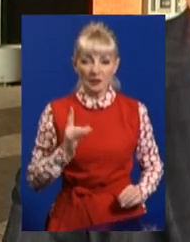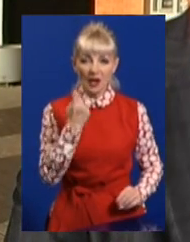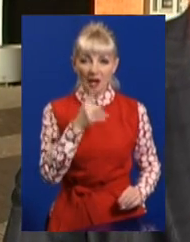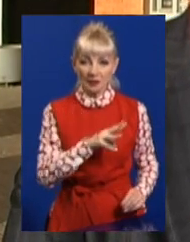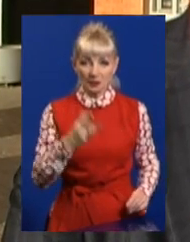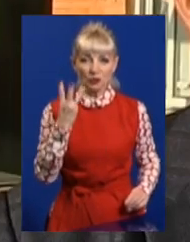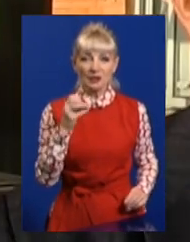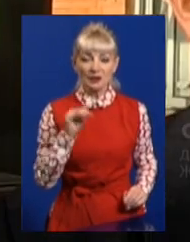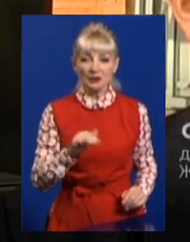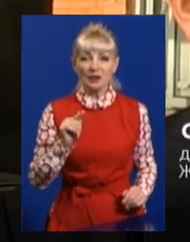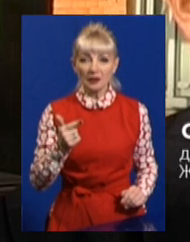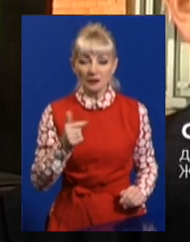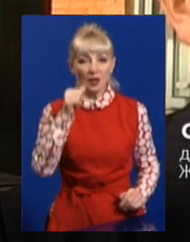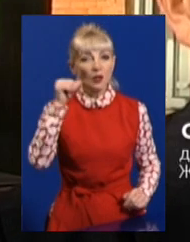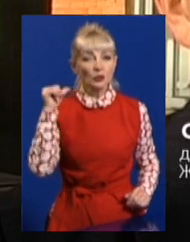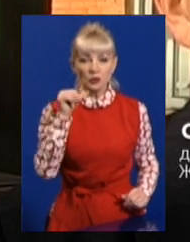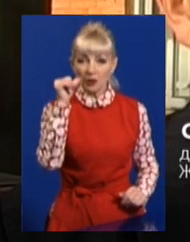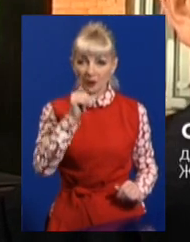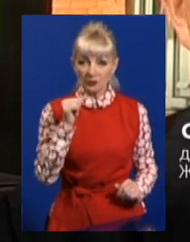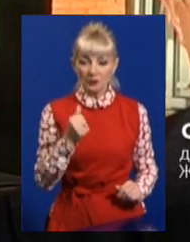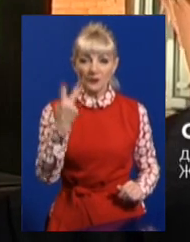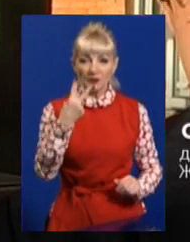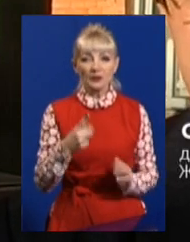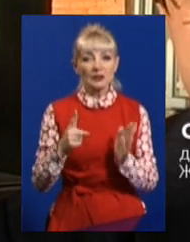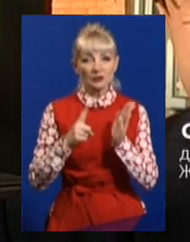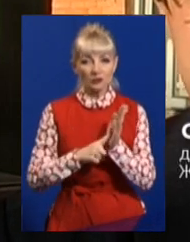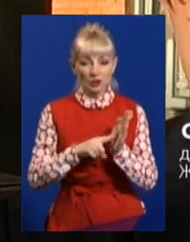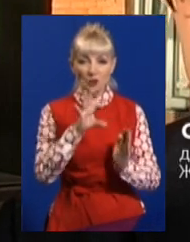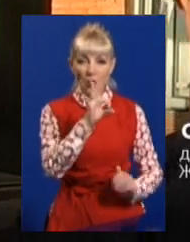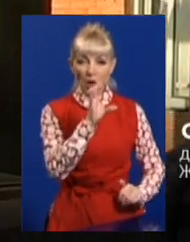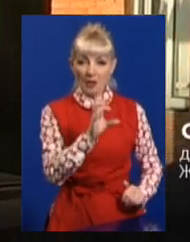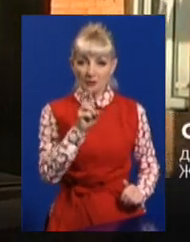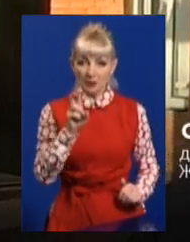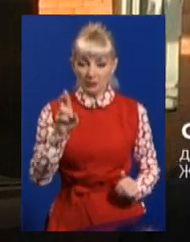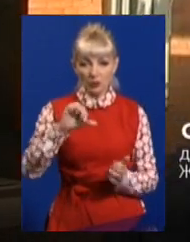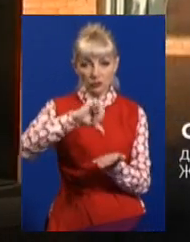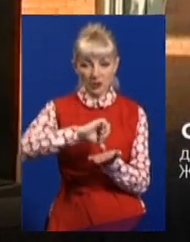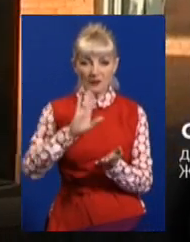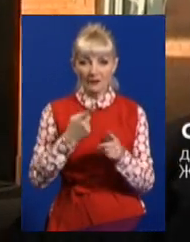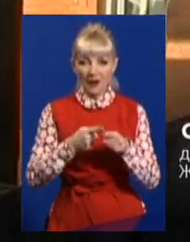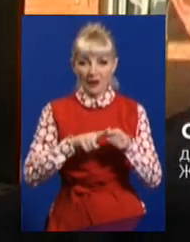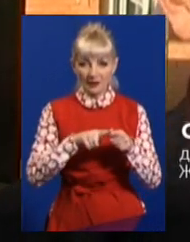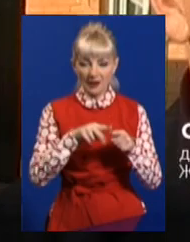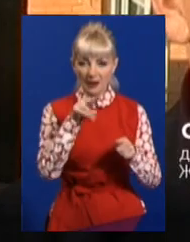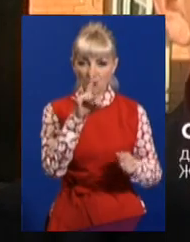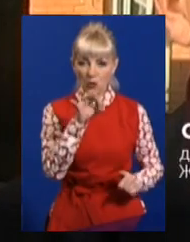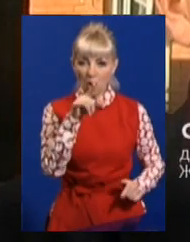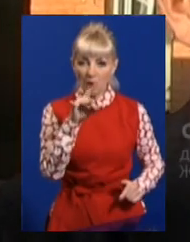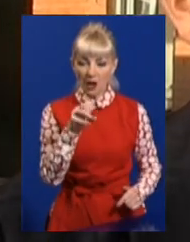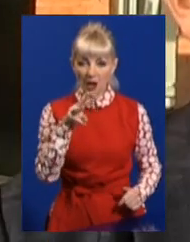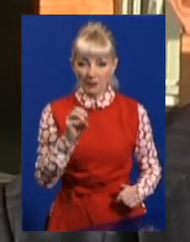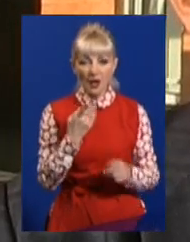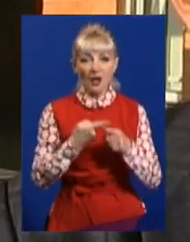мільйон 300 тисяч гривень. У рішлому році 26 ОСББ взяли участь у даній програмі. Цього року це